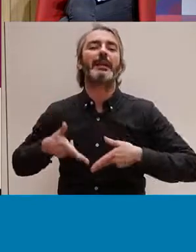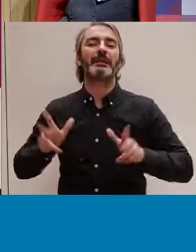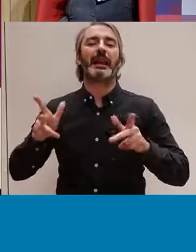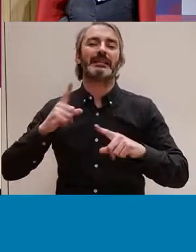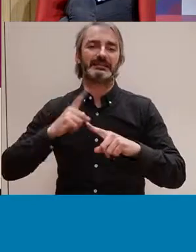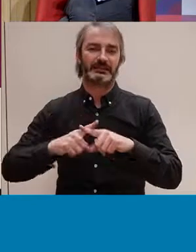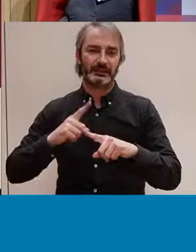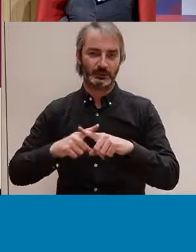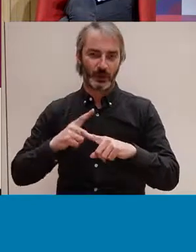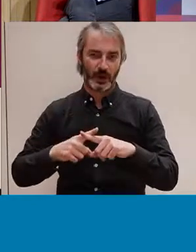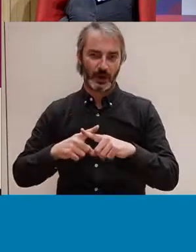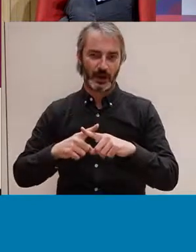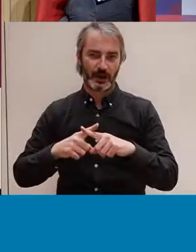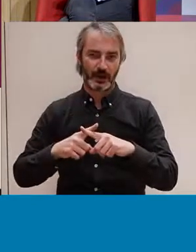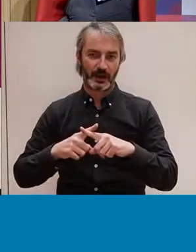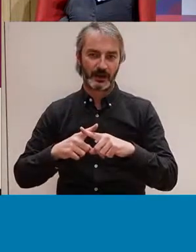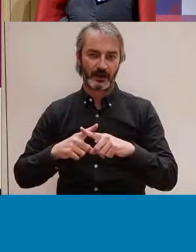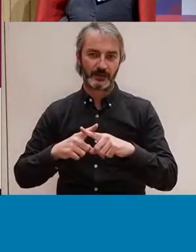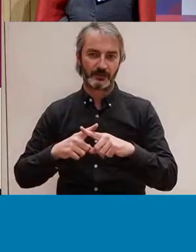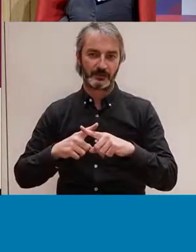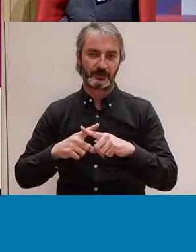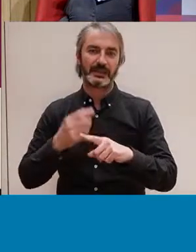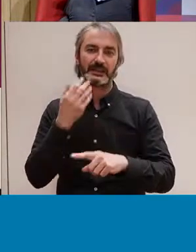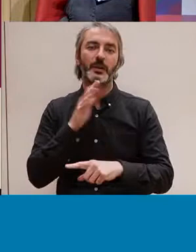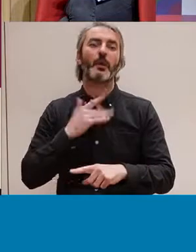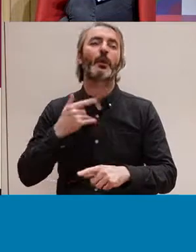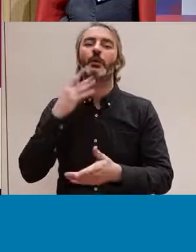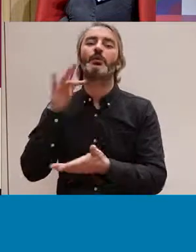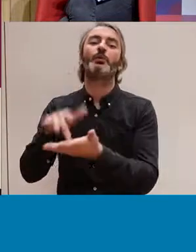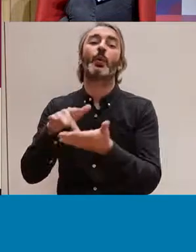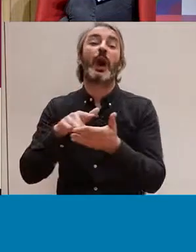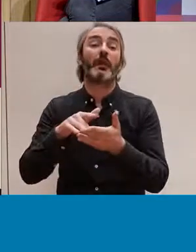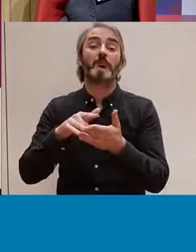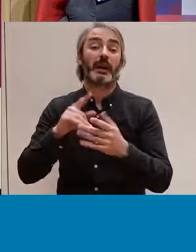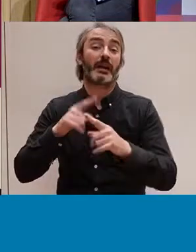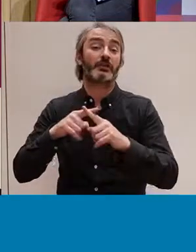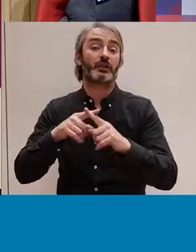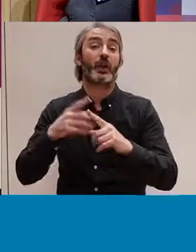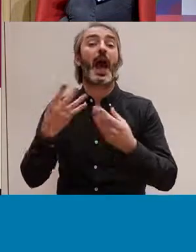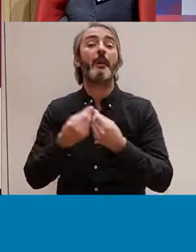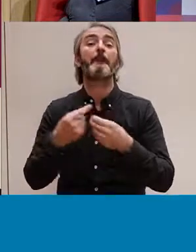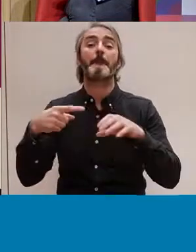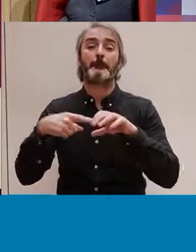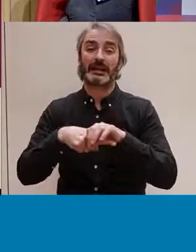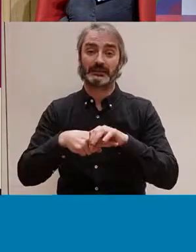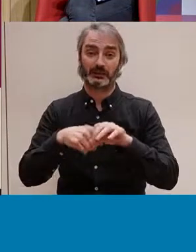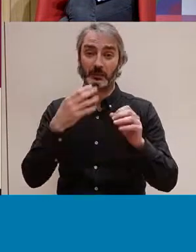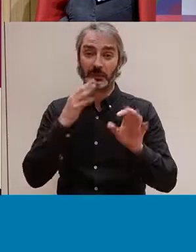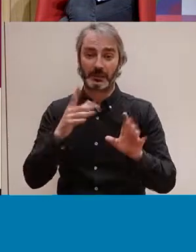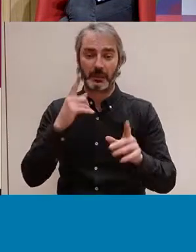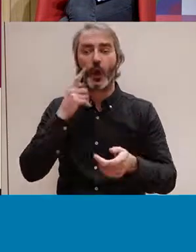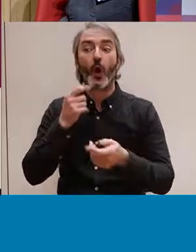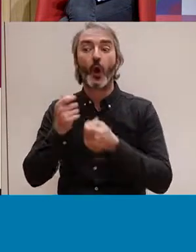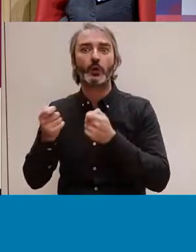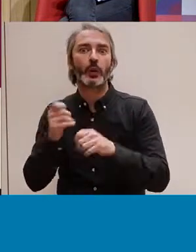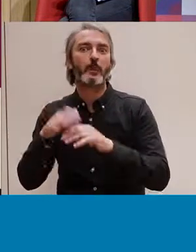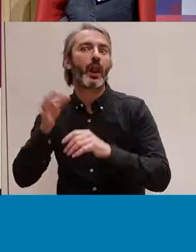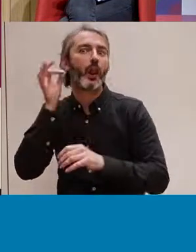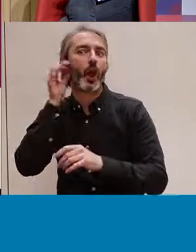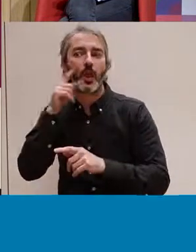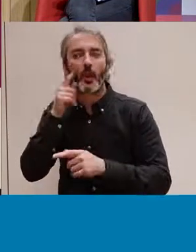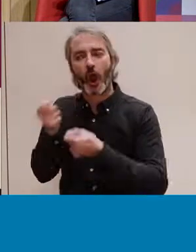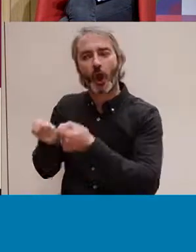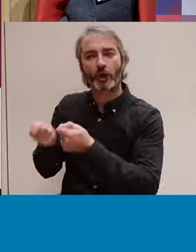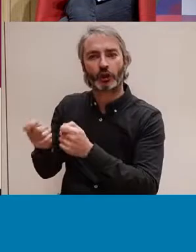d'aquelles persones que volen experimentar per exemple una relació sexual amb penetració actua com a control social cap a les noies